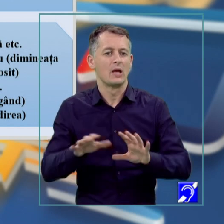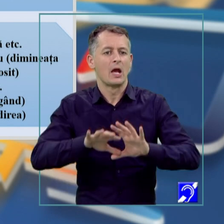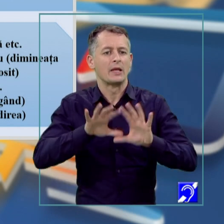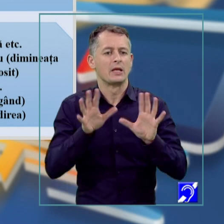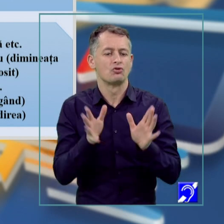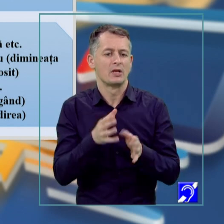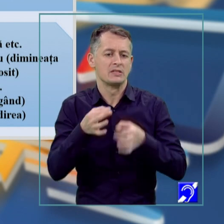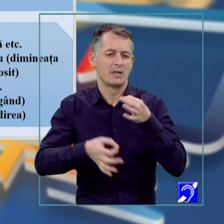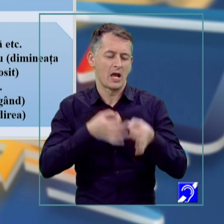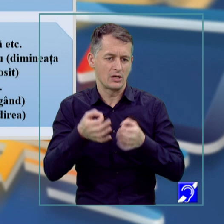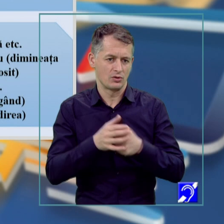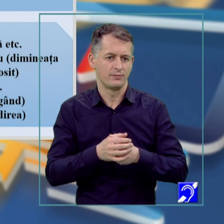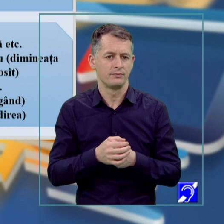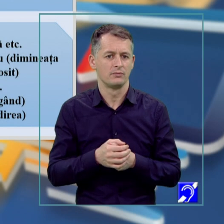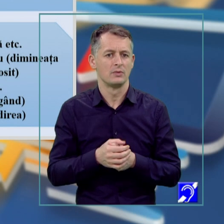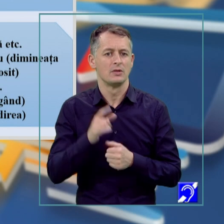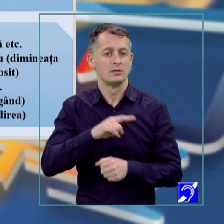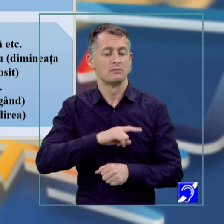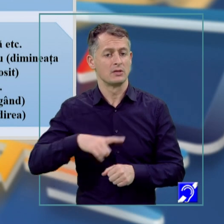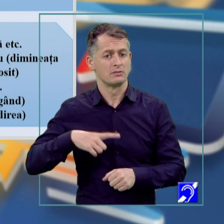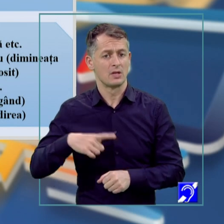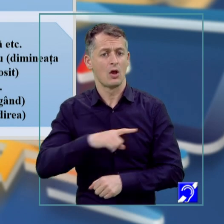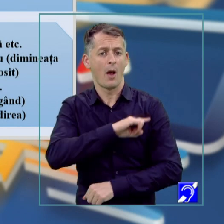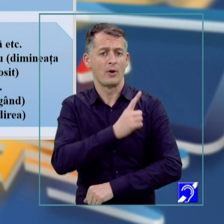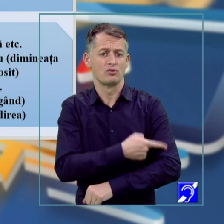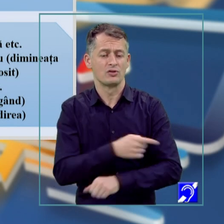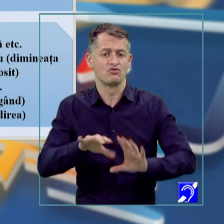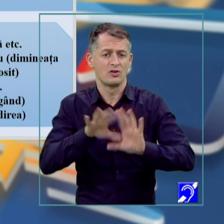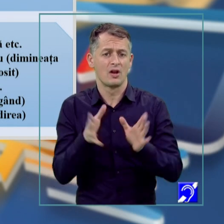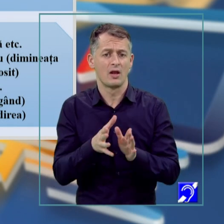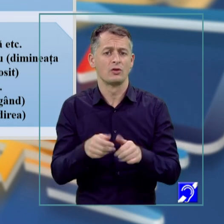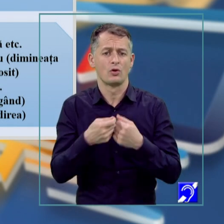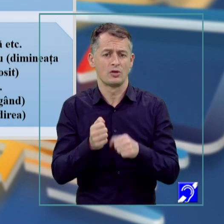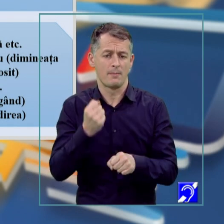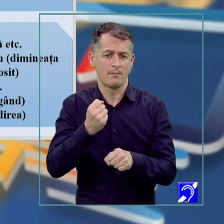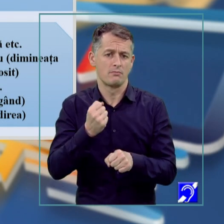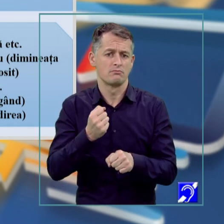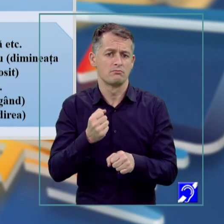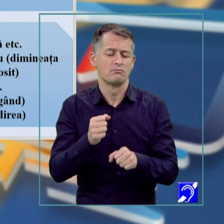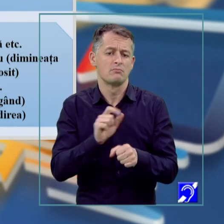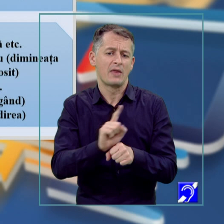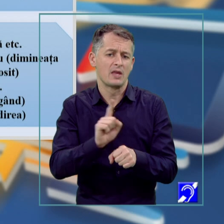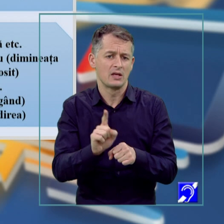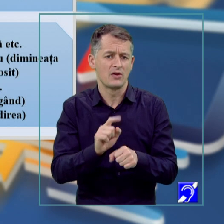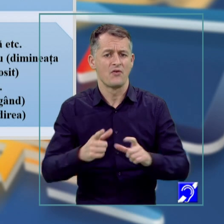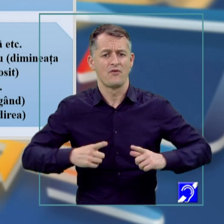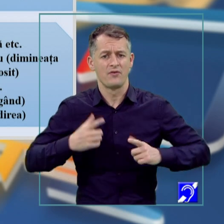a memoriei este o capacitate generală a întregii materii, fie ea vie, fie ea nevie. Să observa aici.